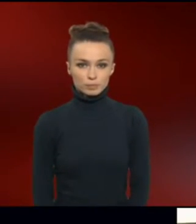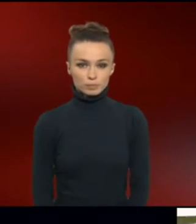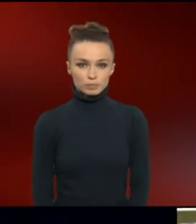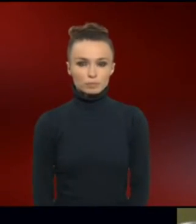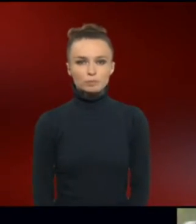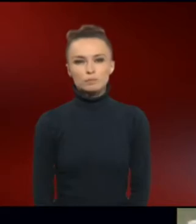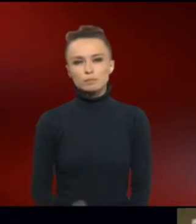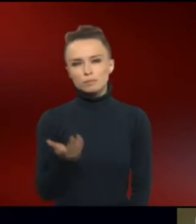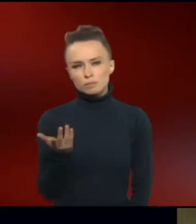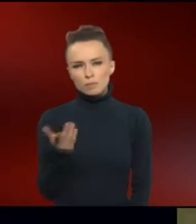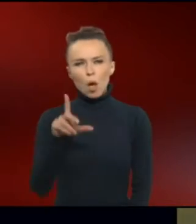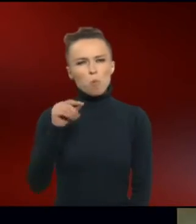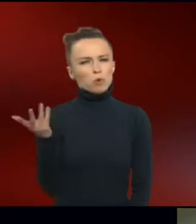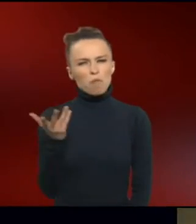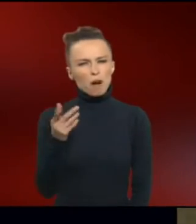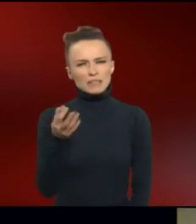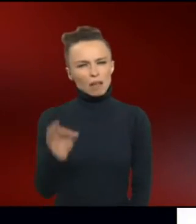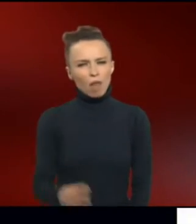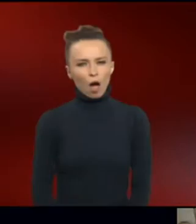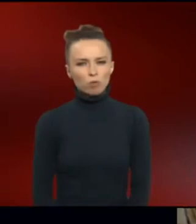Doch was bedeutet das?